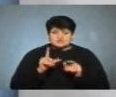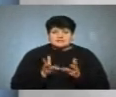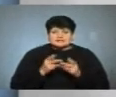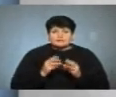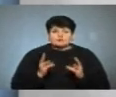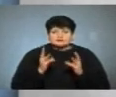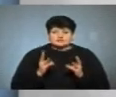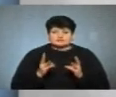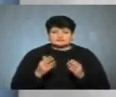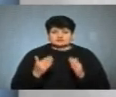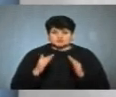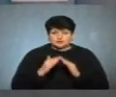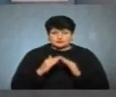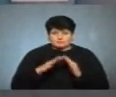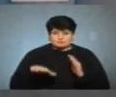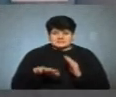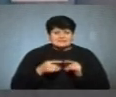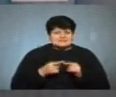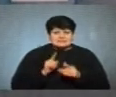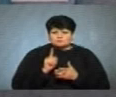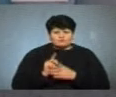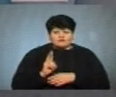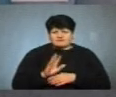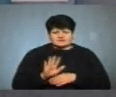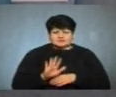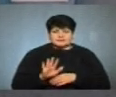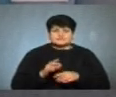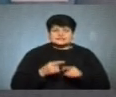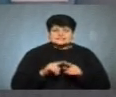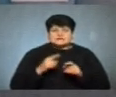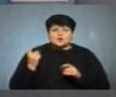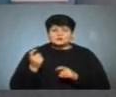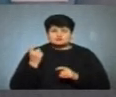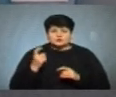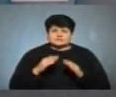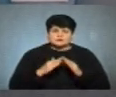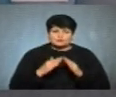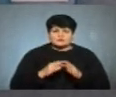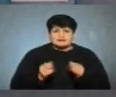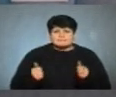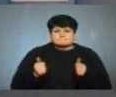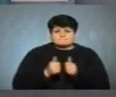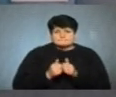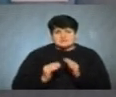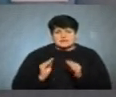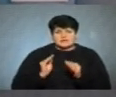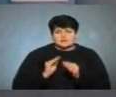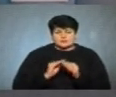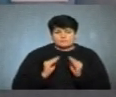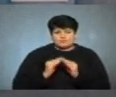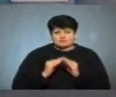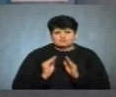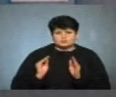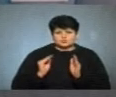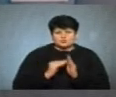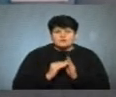пожеж у житловому секторі. Це не обов'язково квартири, це господарські будівлі, прибудови. Багато